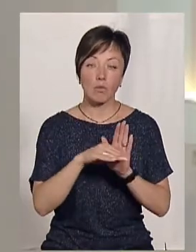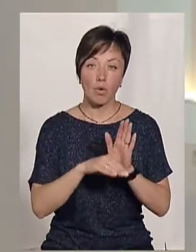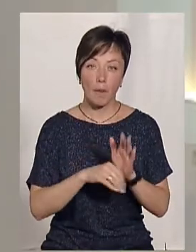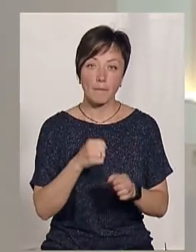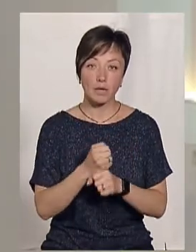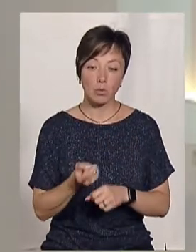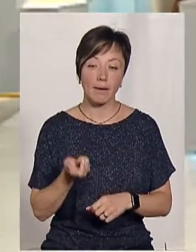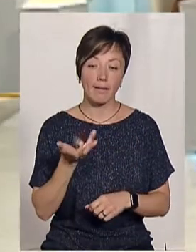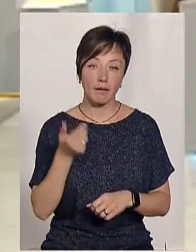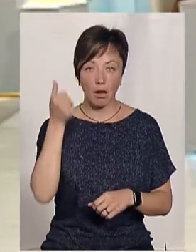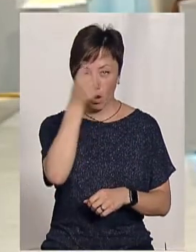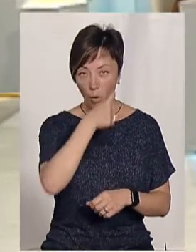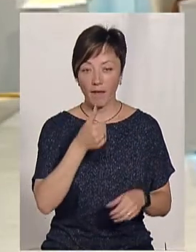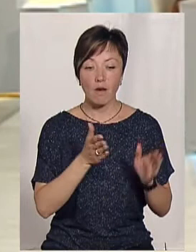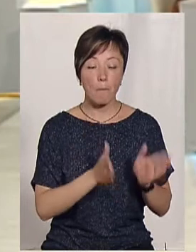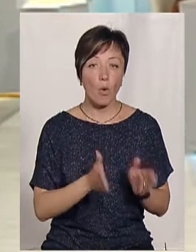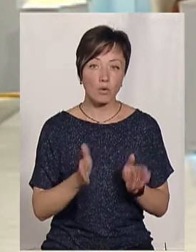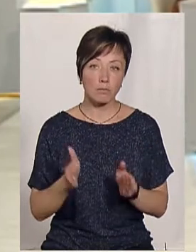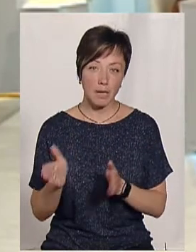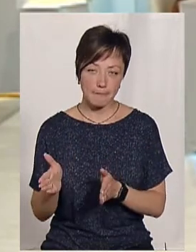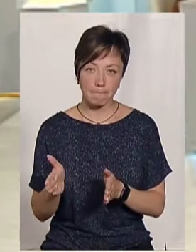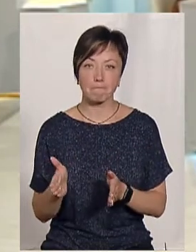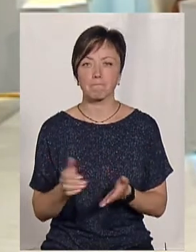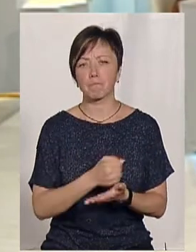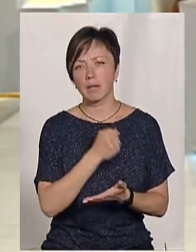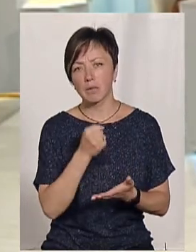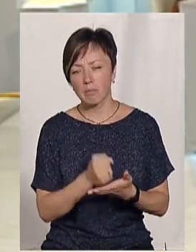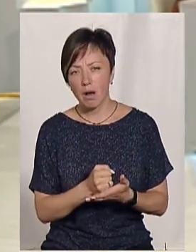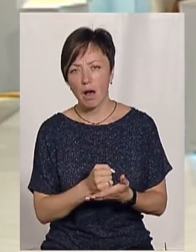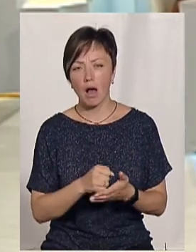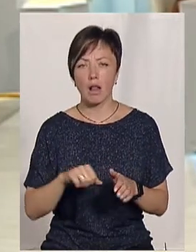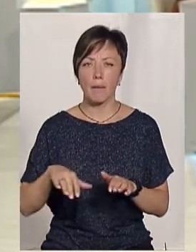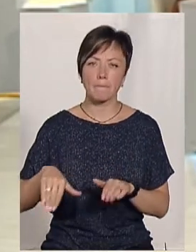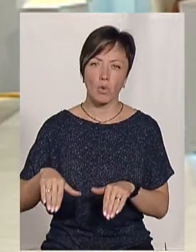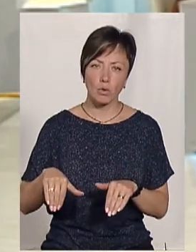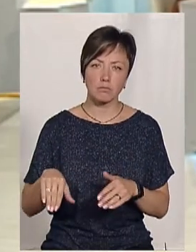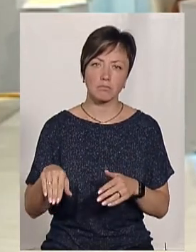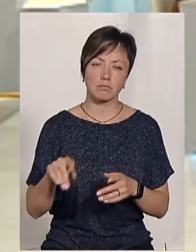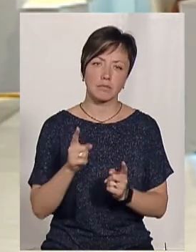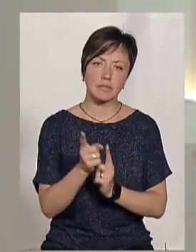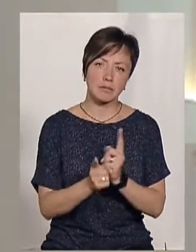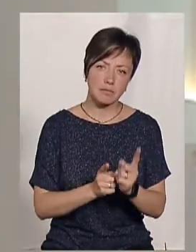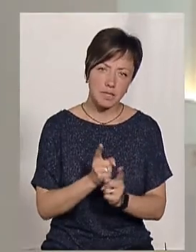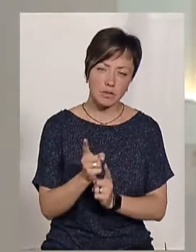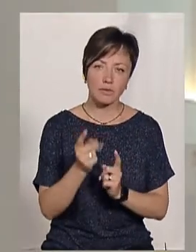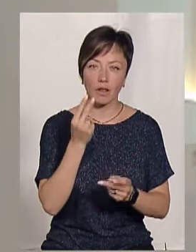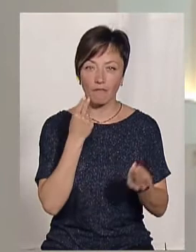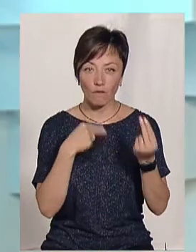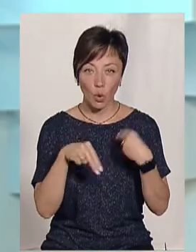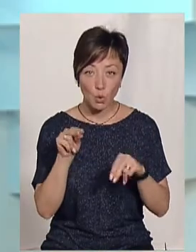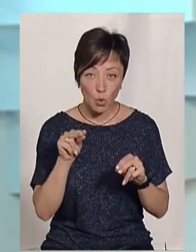кілька років поспіль. Її приймали, потім щось змінювали.